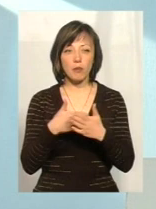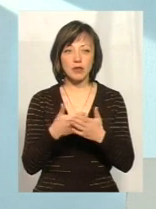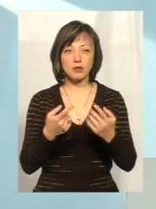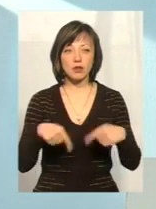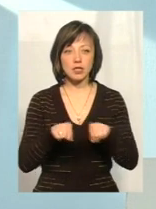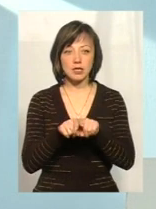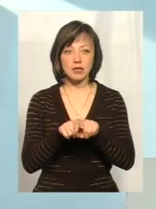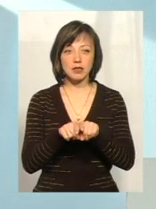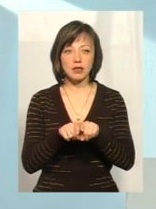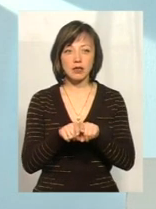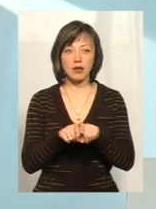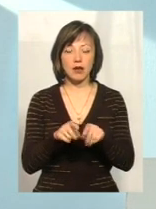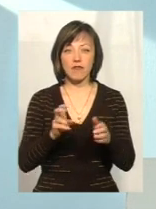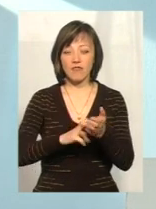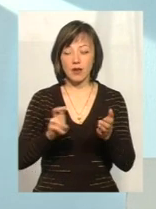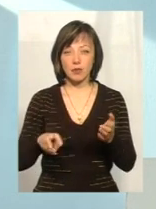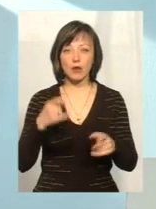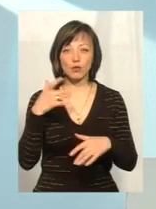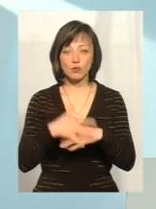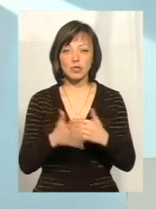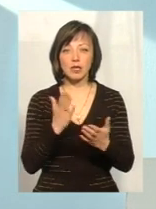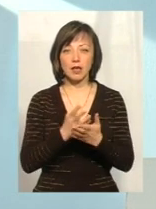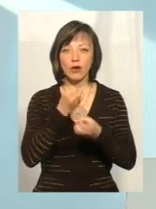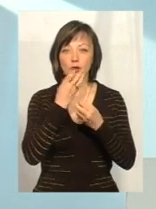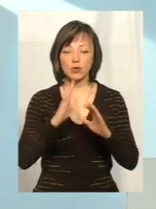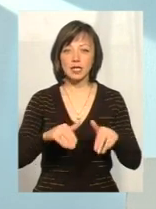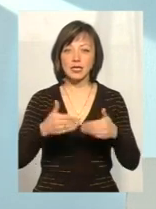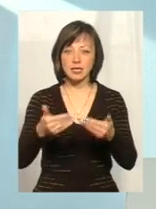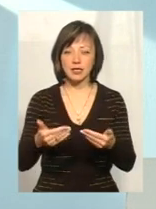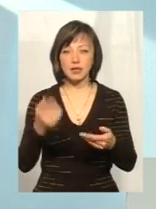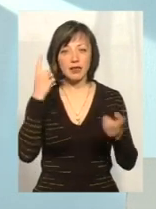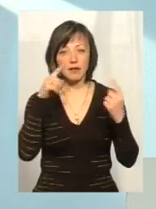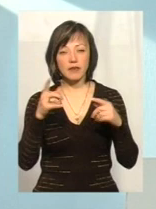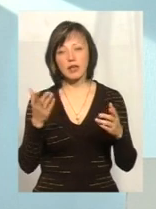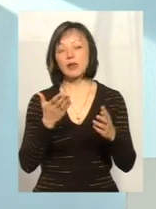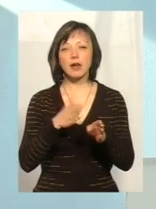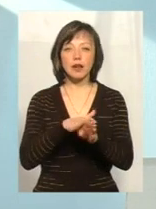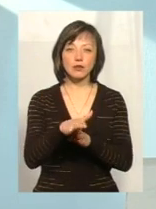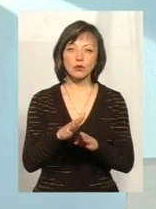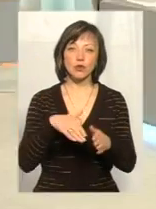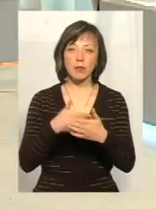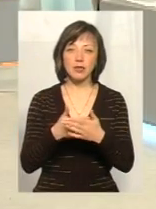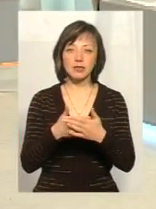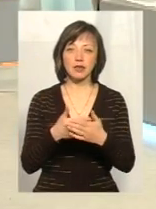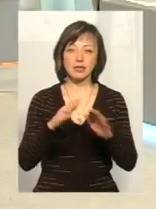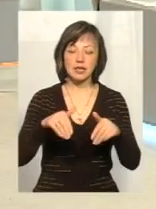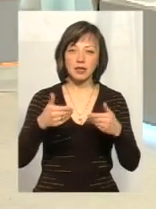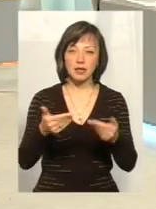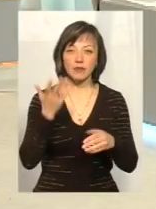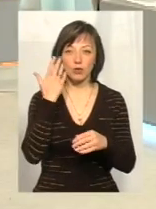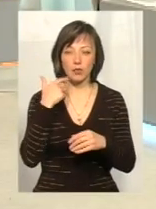цих організацій, вони випали. Я розумію, зараз є хороші ініціативи, які реалізовують як громадські ініціативи.